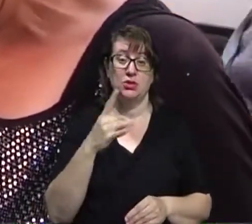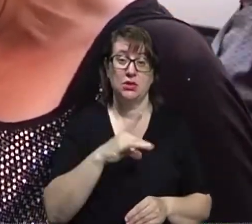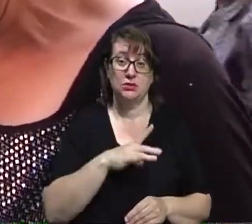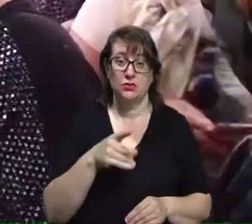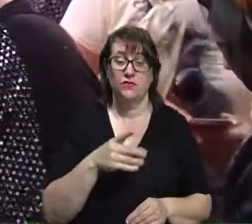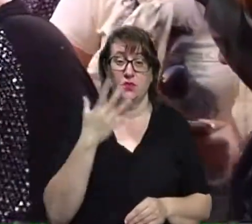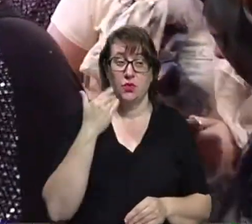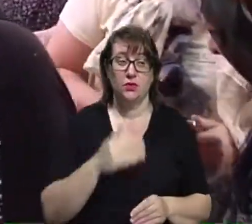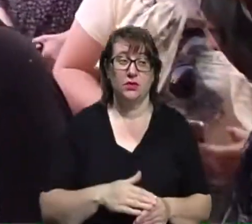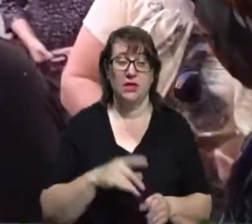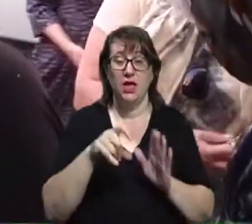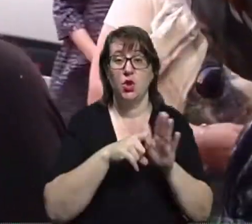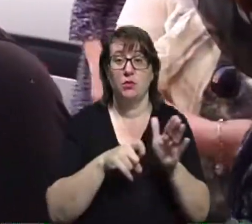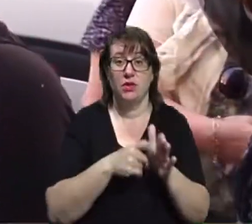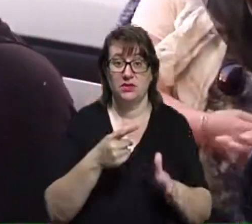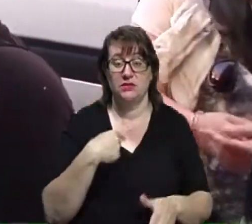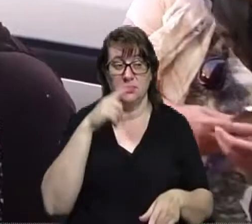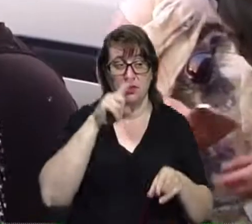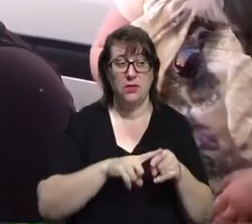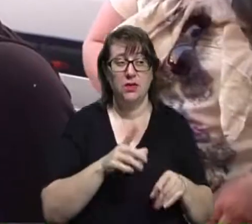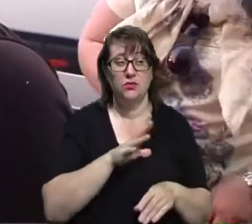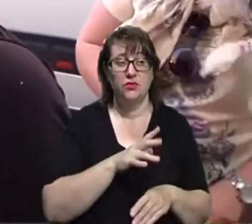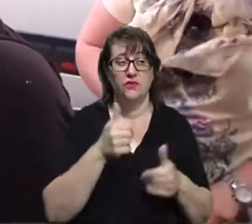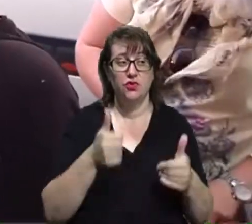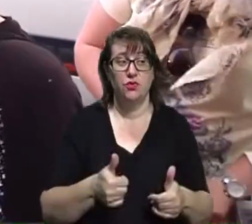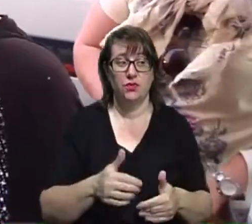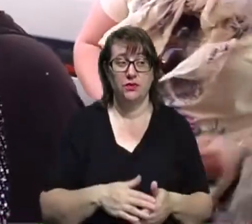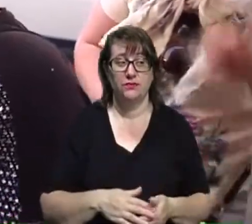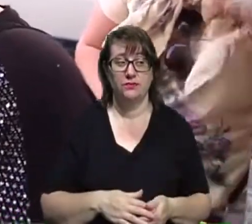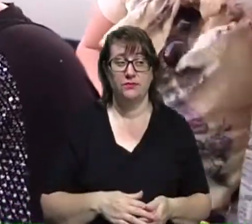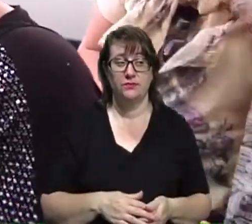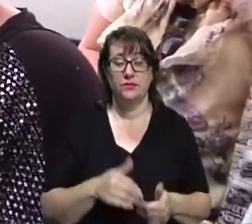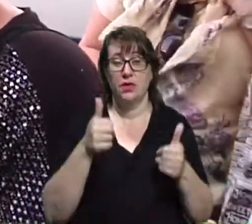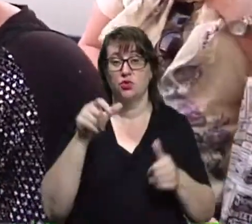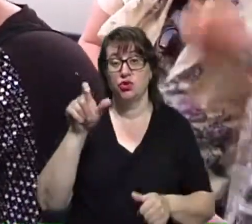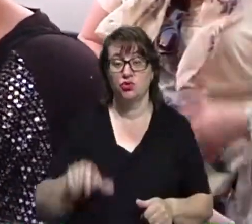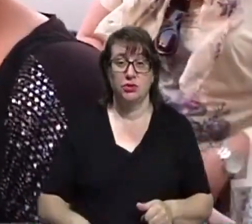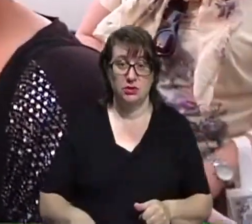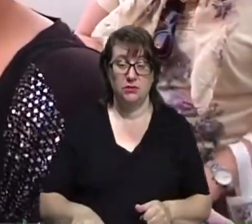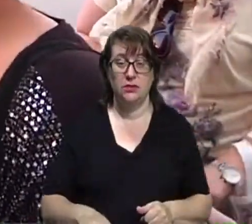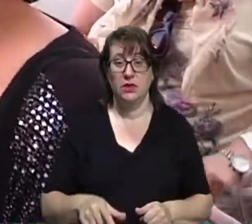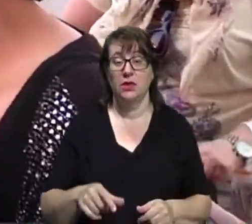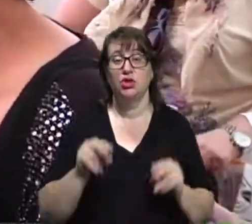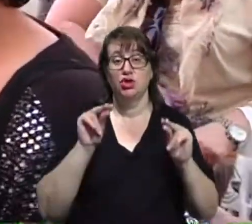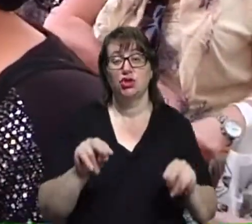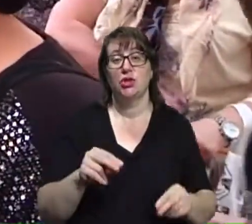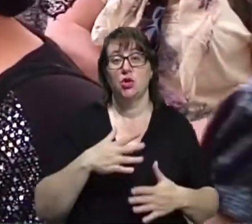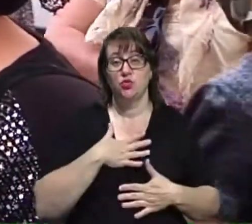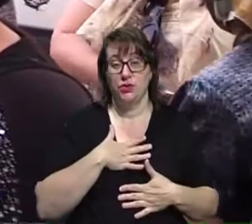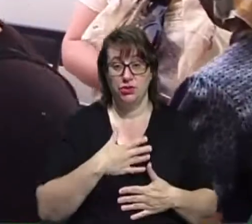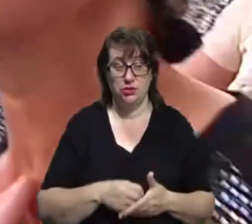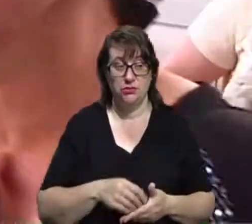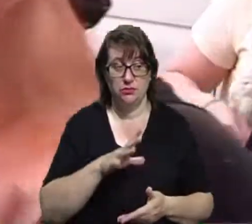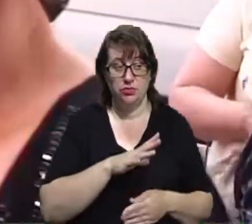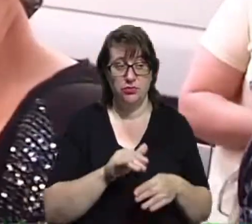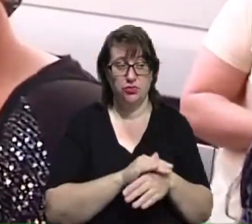а це на бенбосі». «Наш брат дуже добрий був, дуже хороша людина. Щира, любляща наша дитина. Був дуже доброю